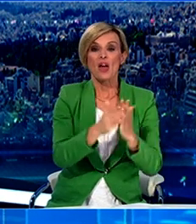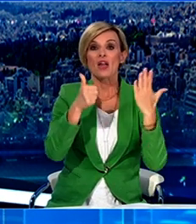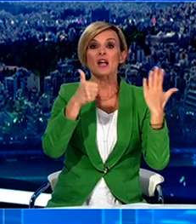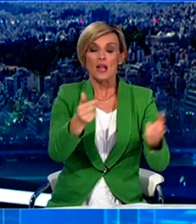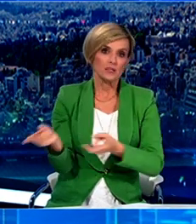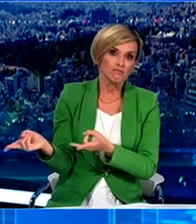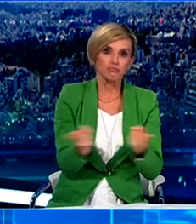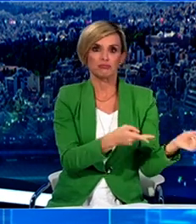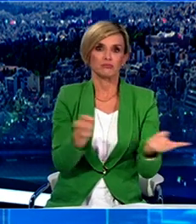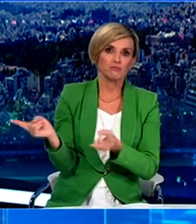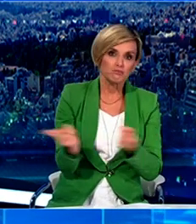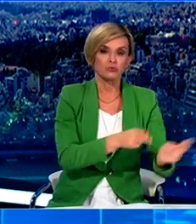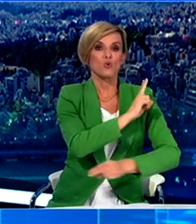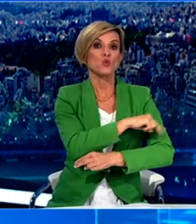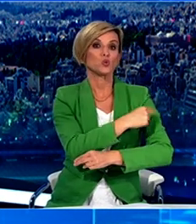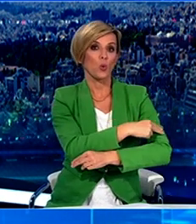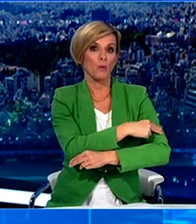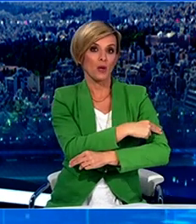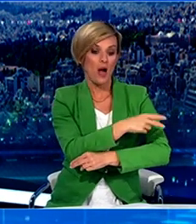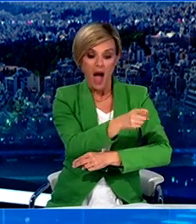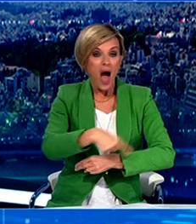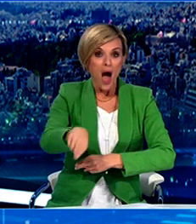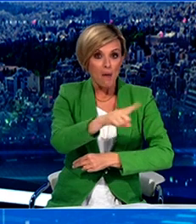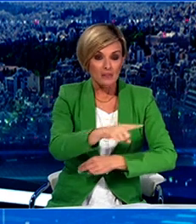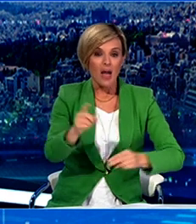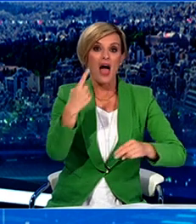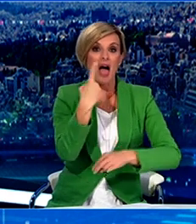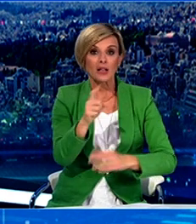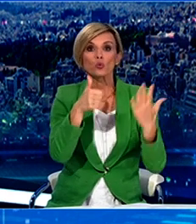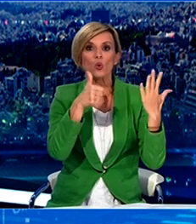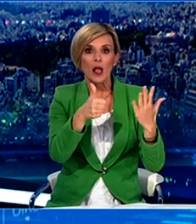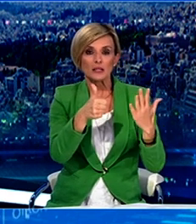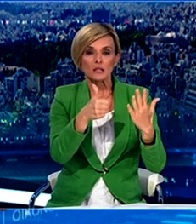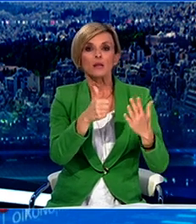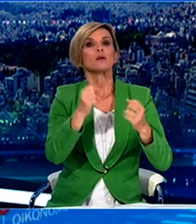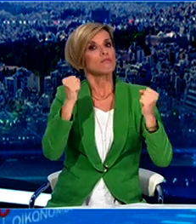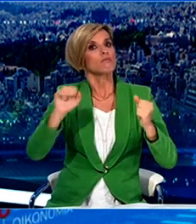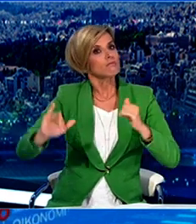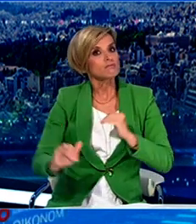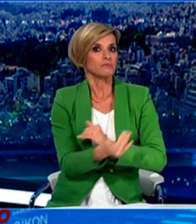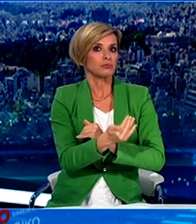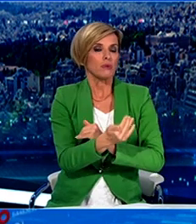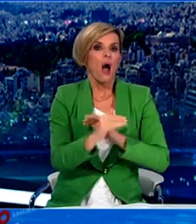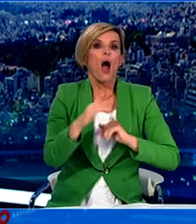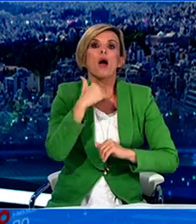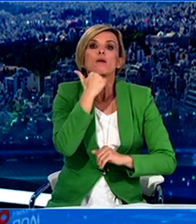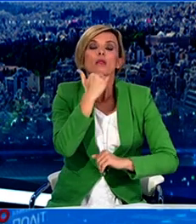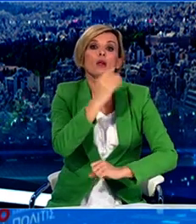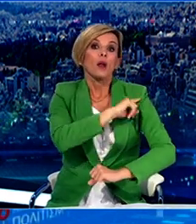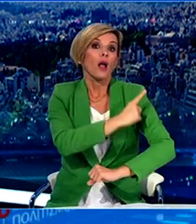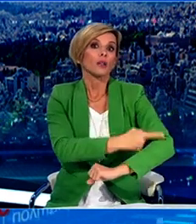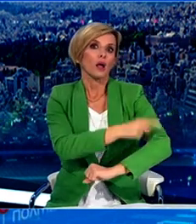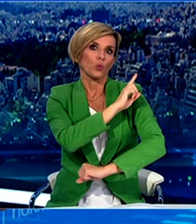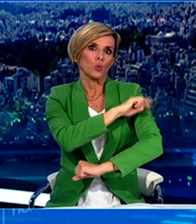109 εξητήρια. Αν συνεχίζαμε, αν συνεχίσουμε με αυτό το ρυθμό, το σύστημα υγείας σε 10 μέρες θα πρέπει να